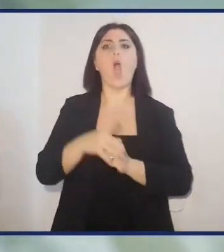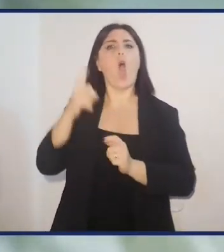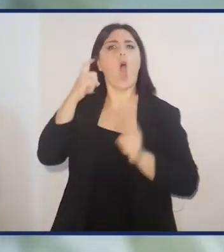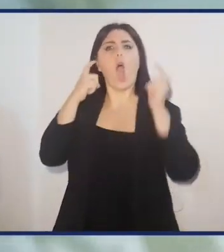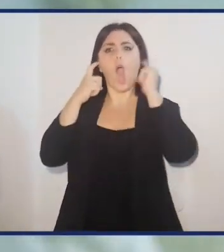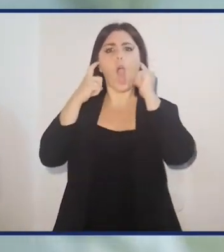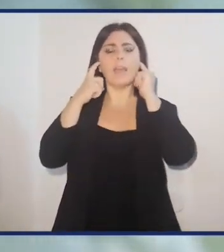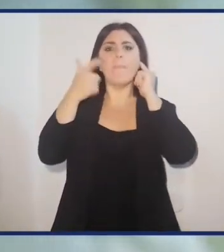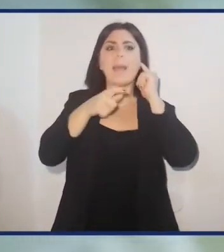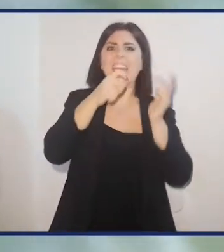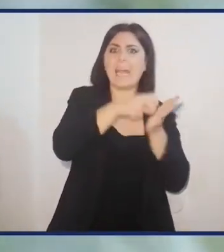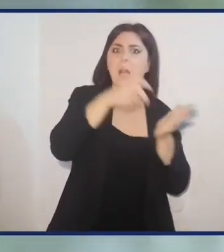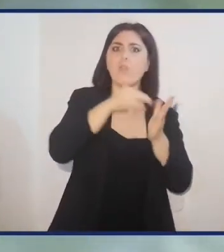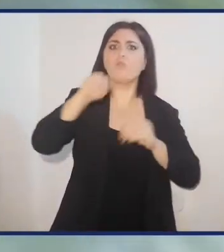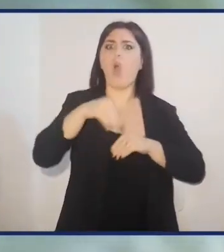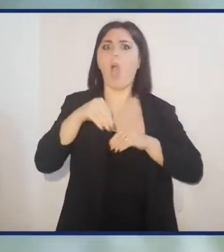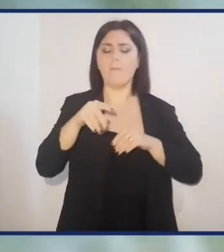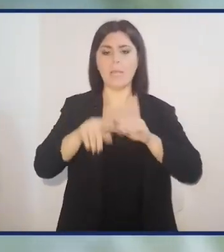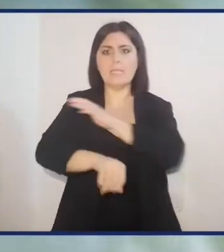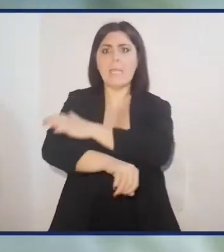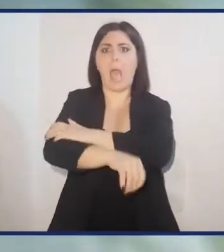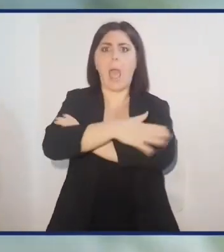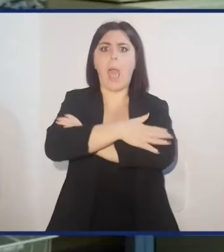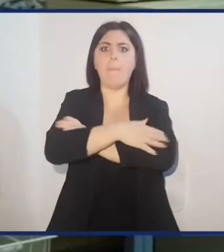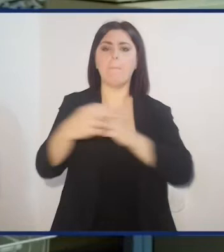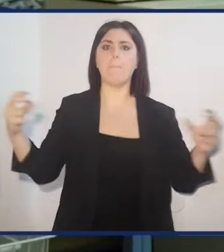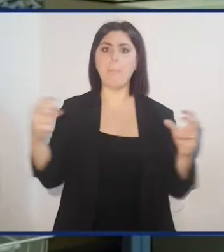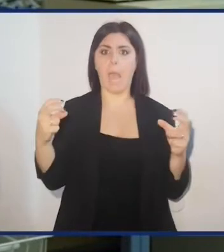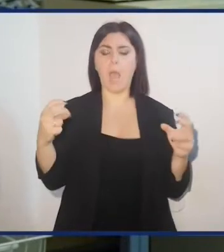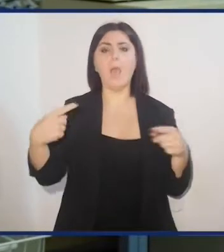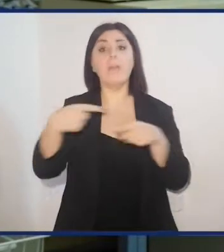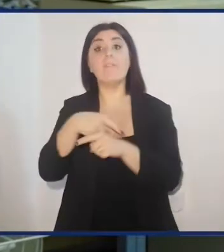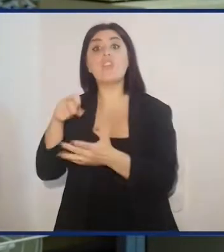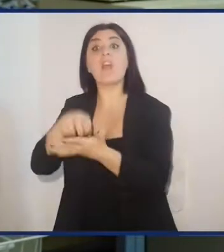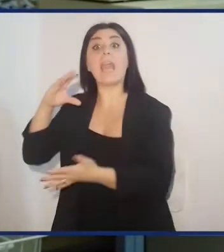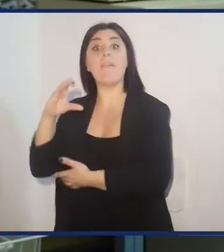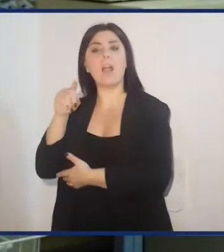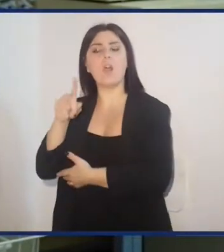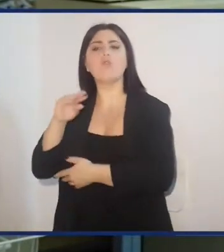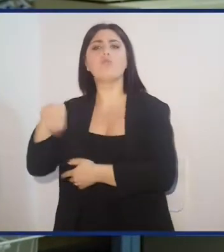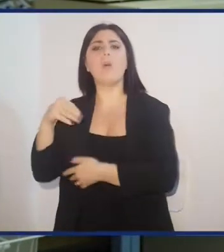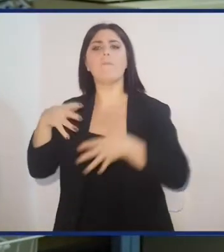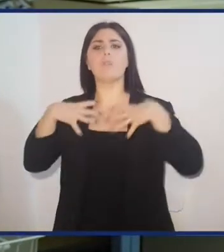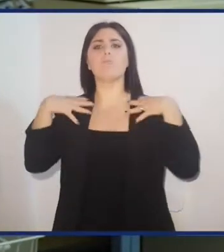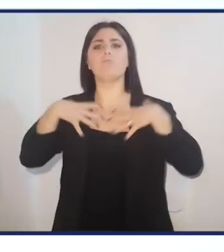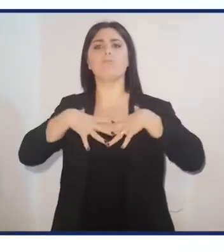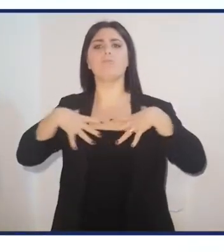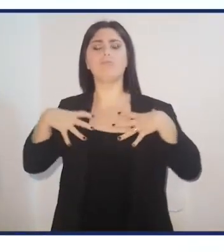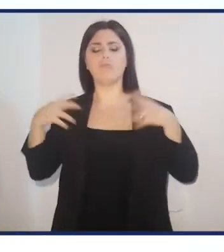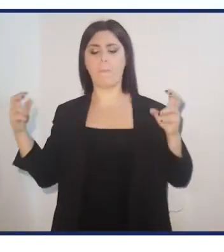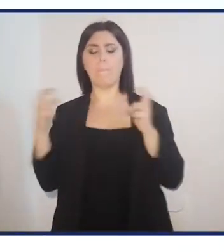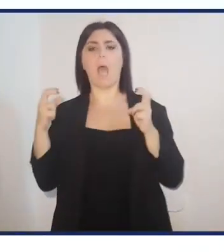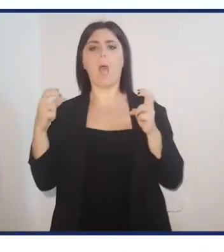ovvero le nostre orecchie, per i grilli è situato sulle zampe, mentre per le cavallette sull'urite, ovvero il nostro torso.